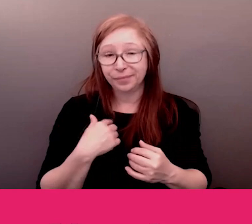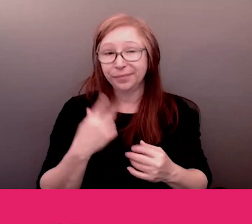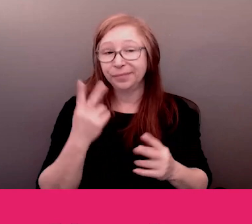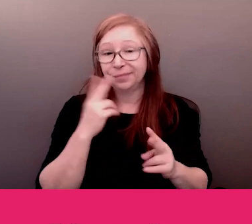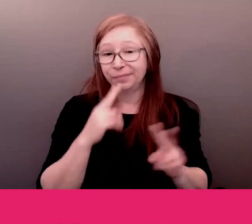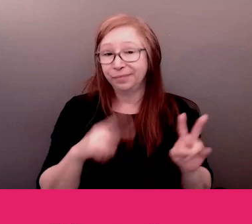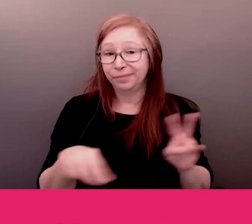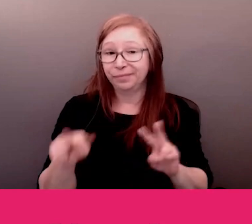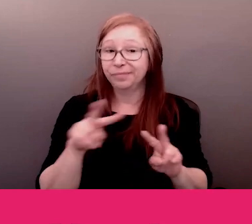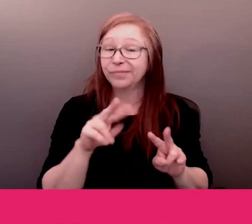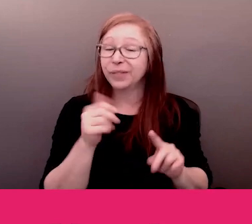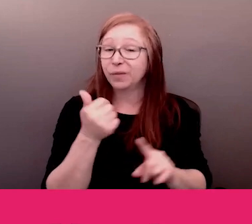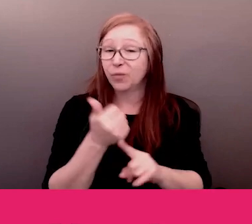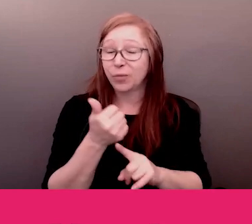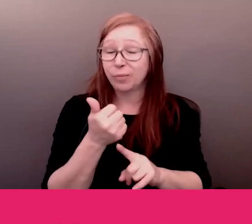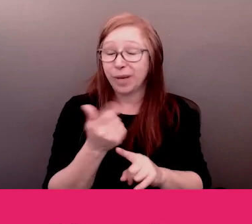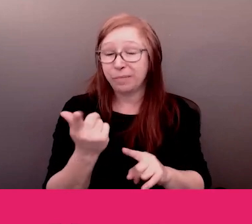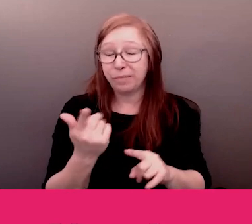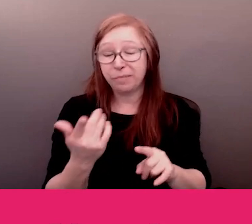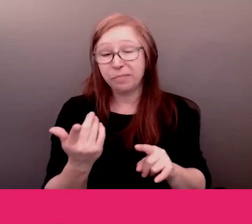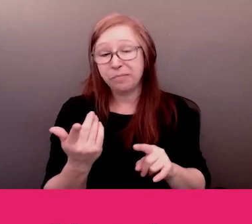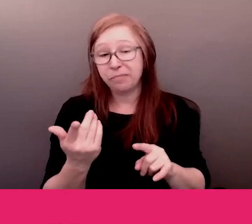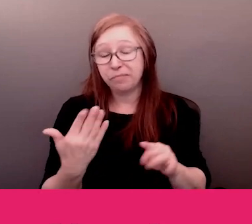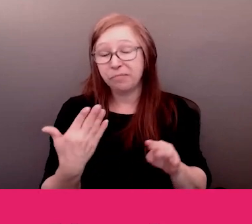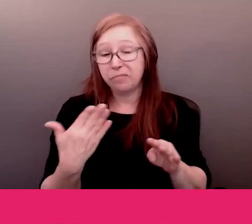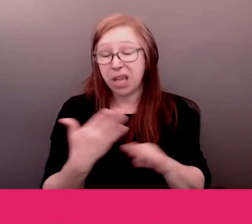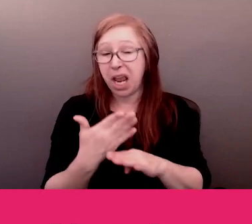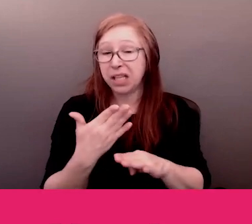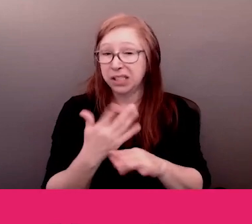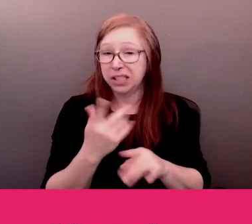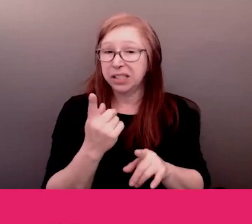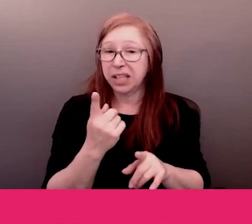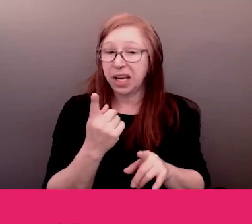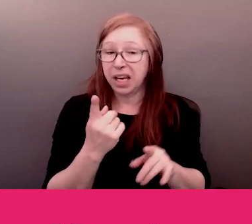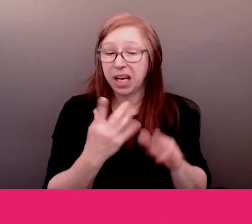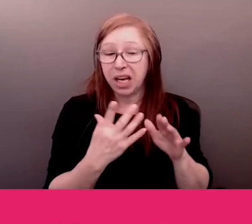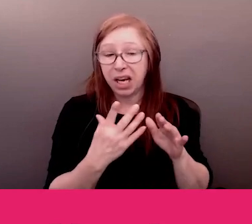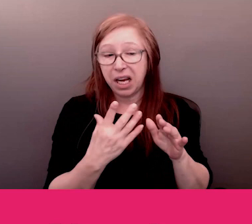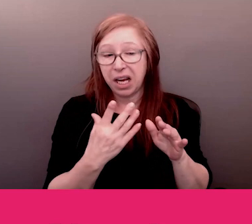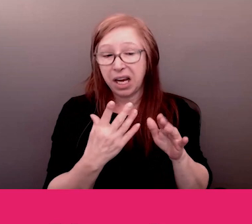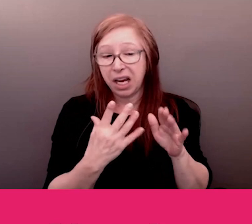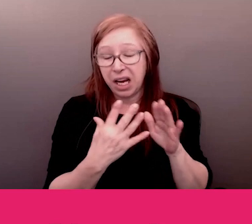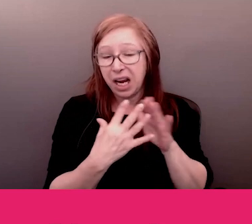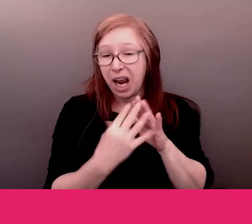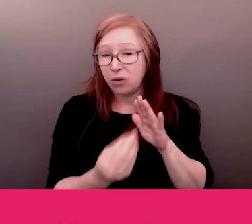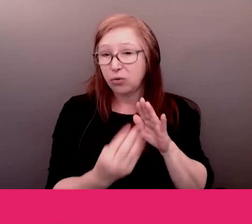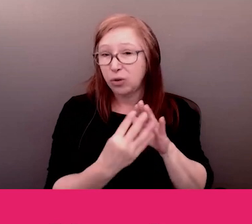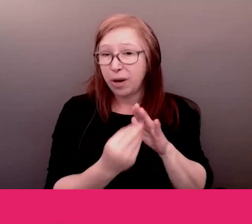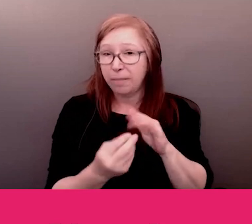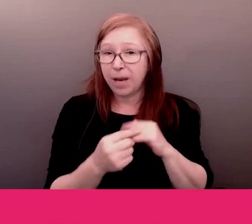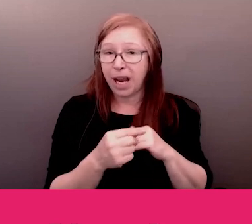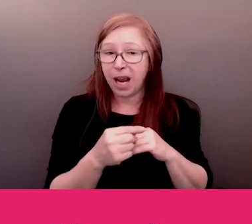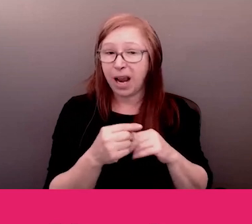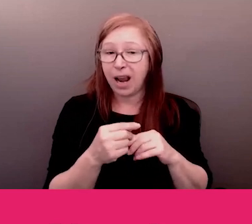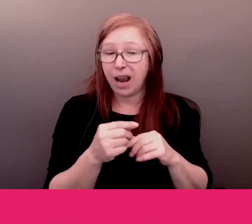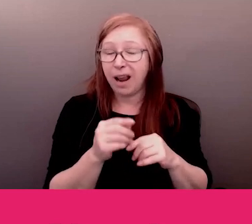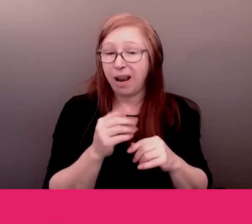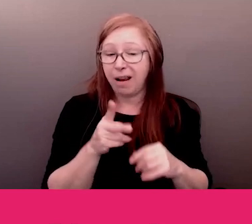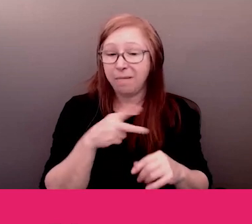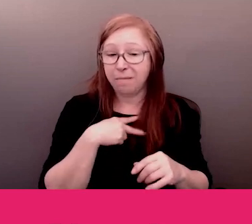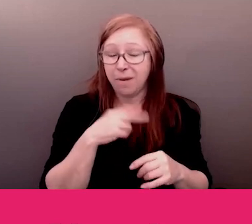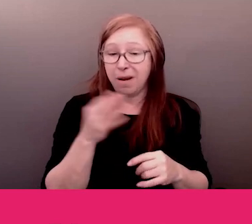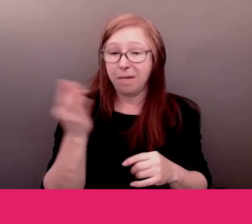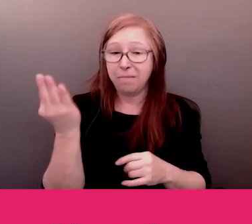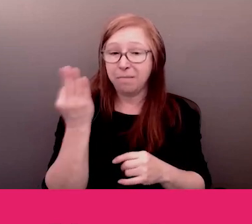vous avez ressenti la séance d'aujourd'hui je sais que je suis là avec ça et j'ai besoin de bien